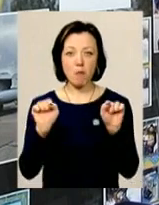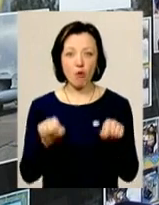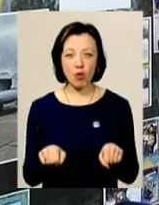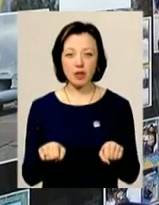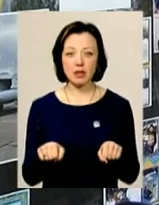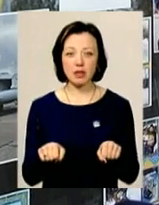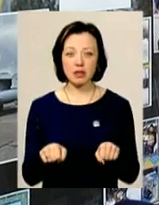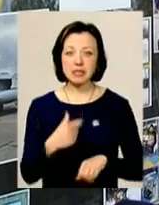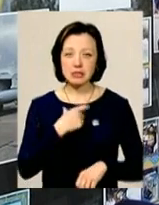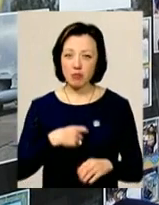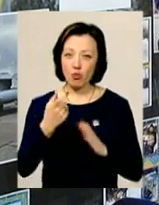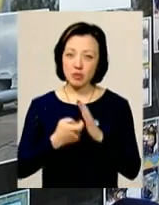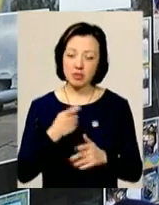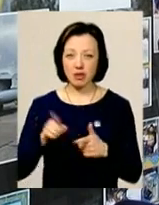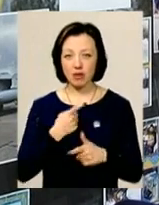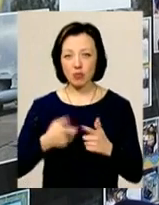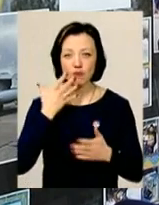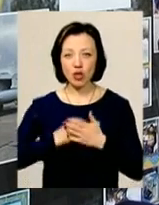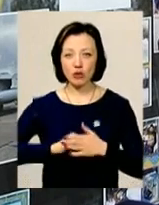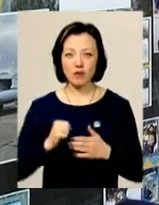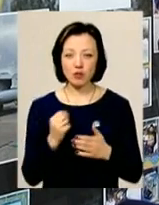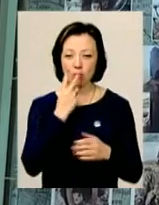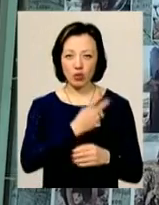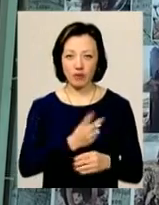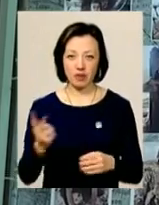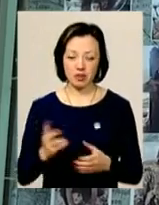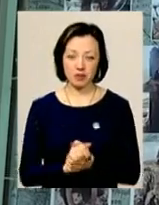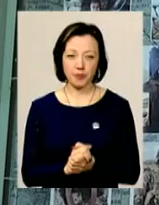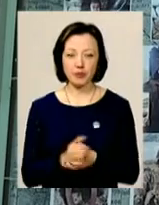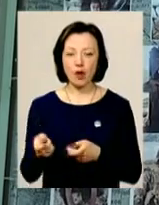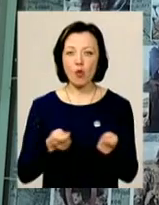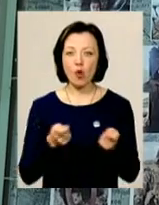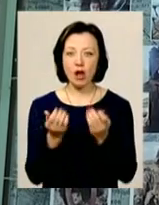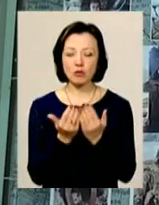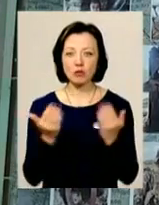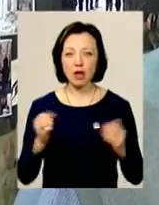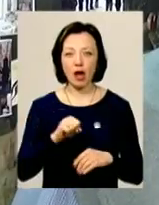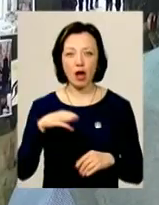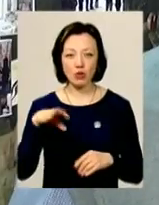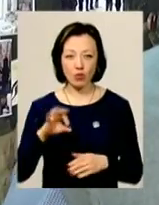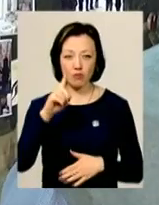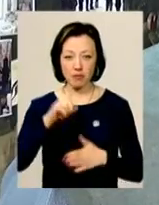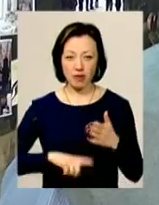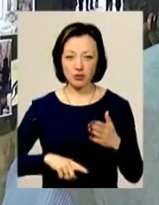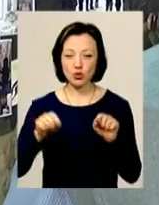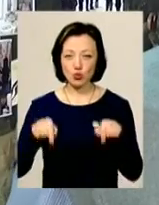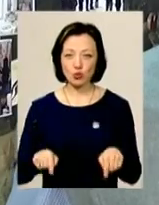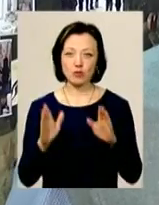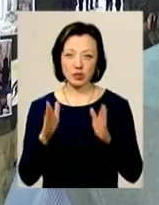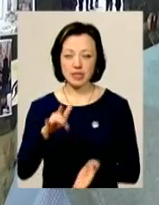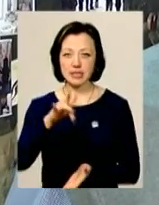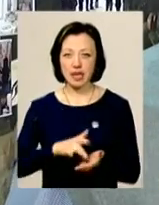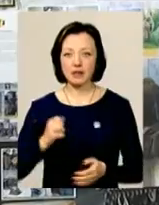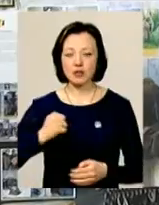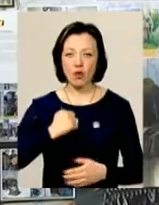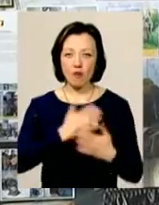себе впізнати чи своїх товаришів, подивитися. Куратор музею АТО Анатолій Борсук переконаний, що тут буде Центр